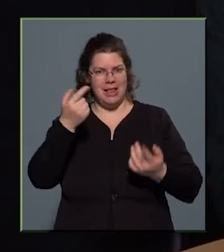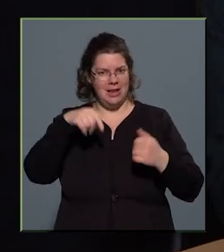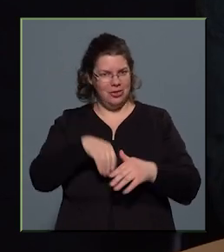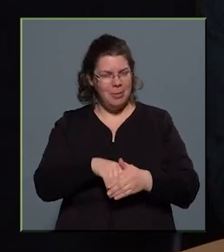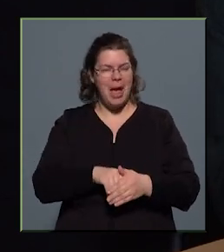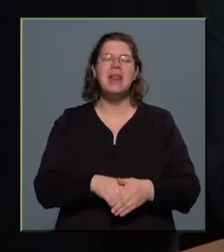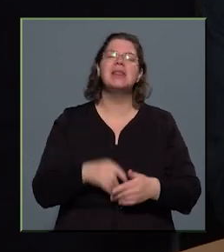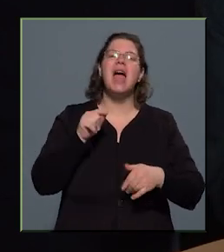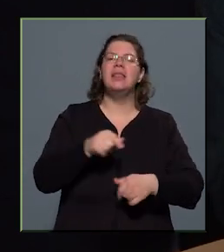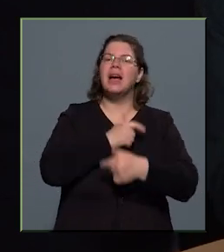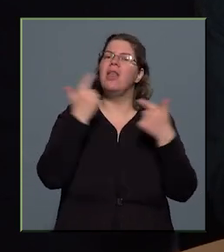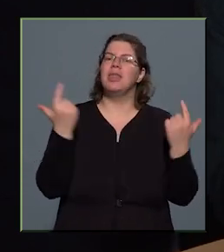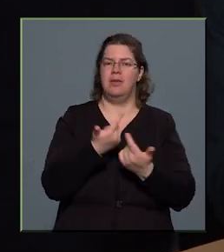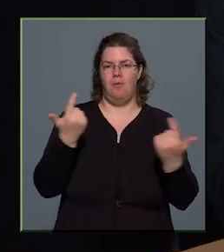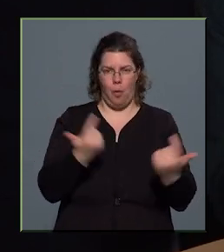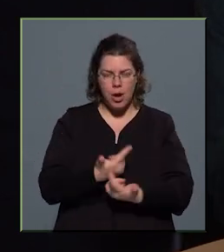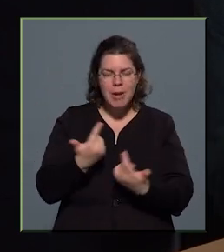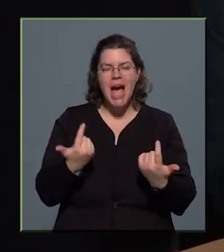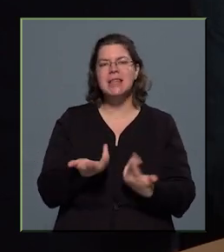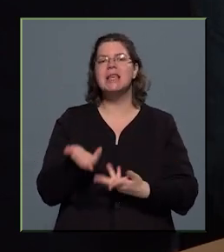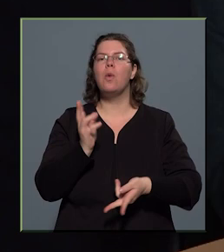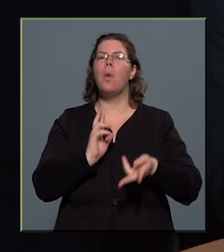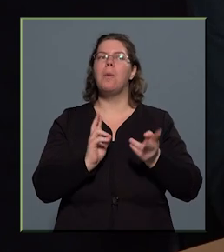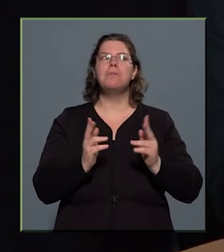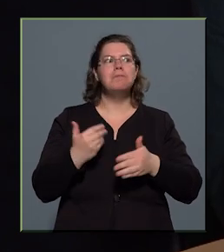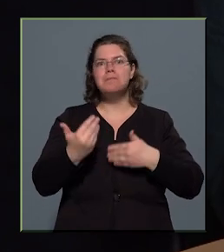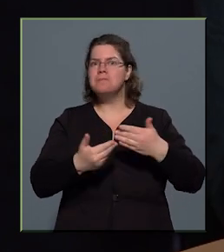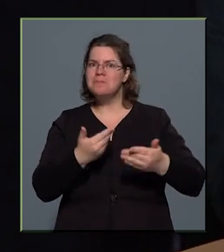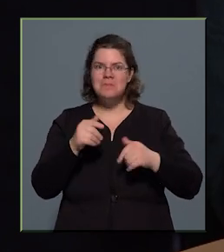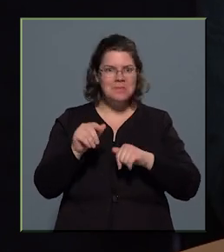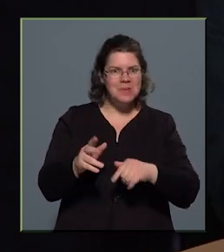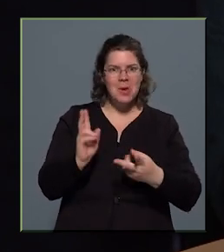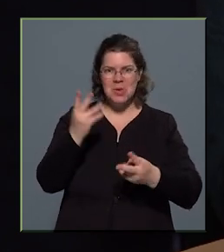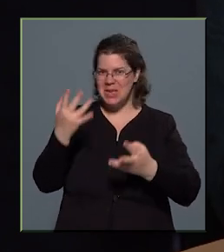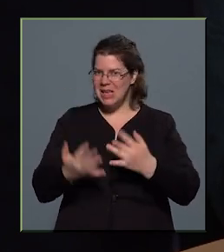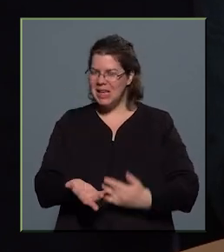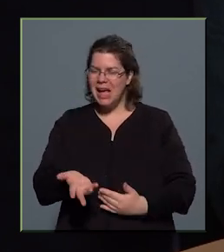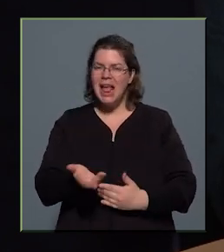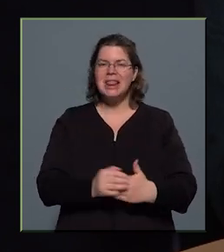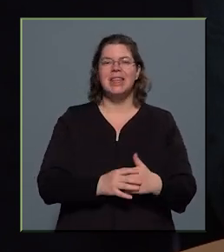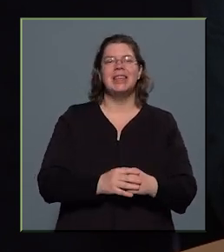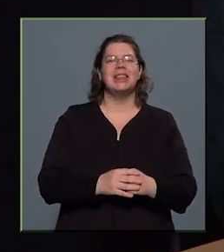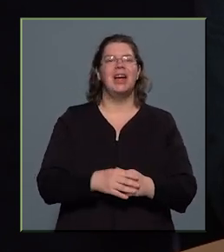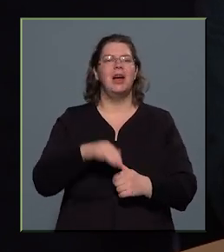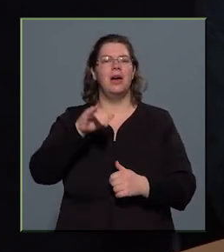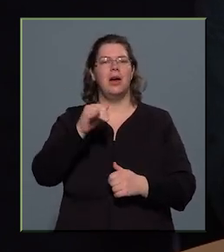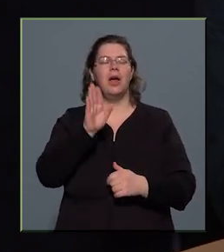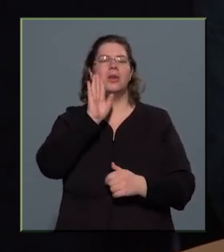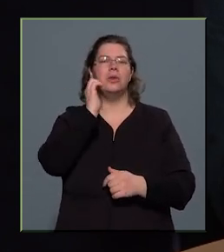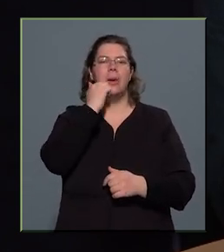Ezek az információk, ezek hogy csapódtak le nálad? Hogy értékelheted a James Webb